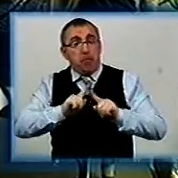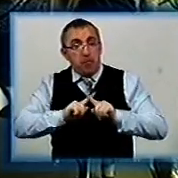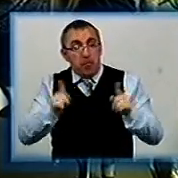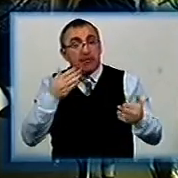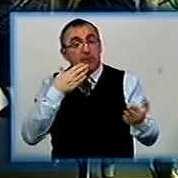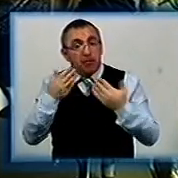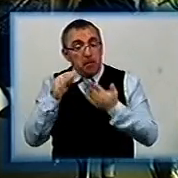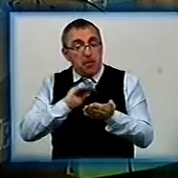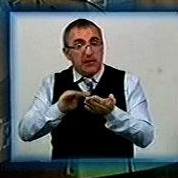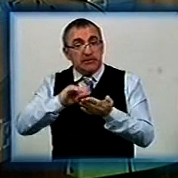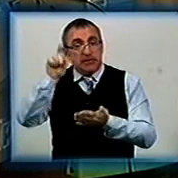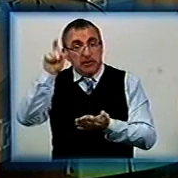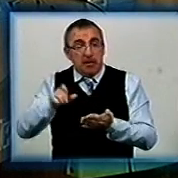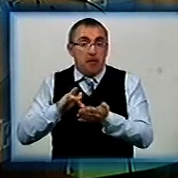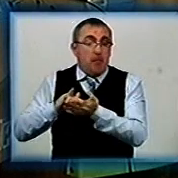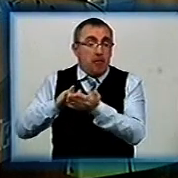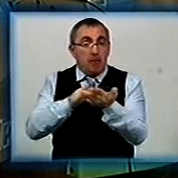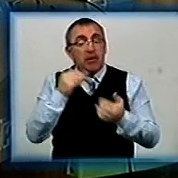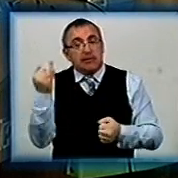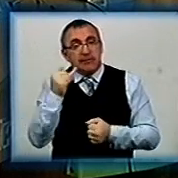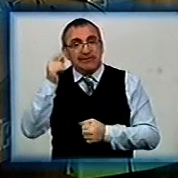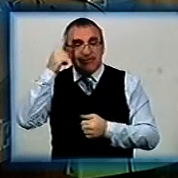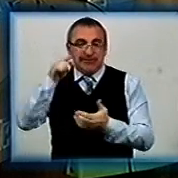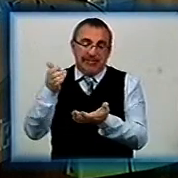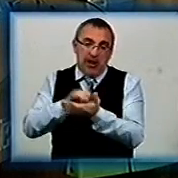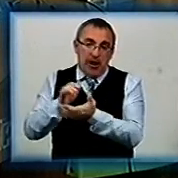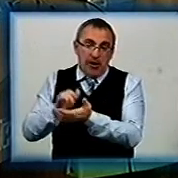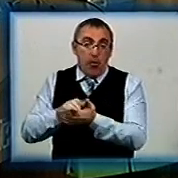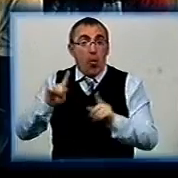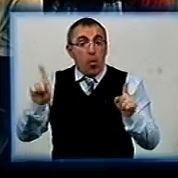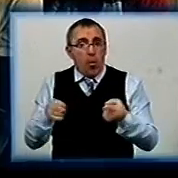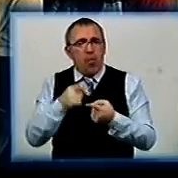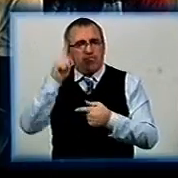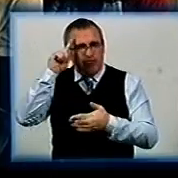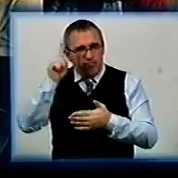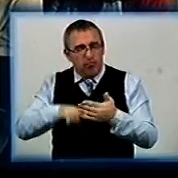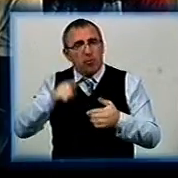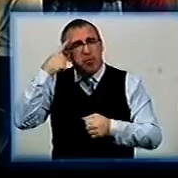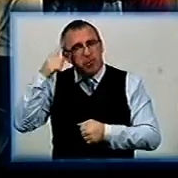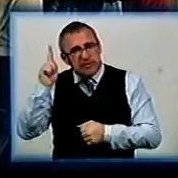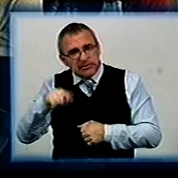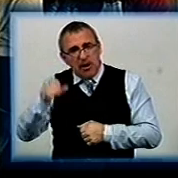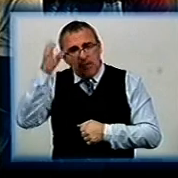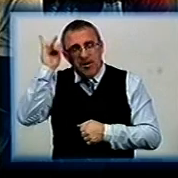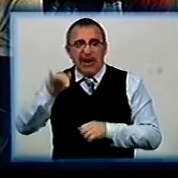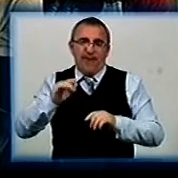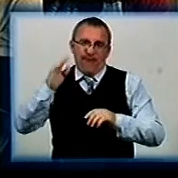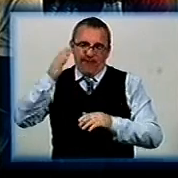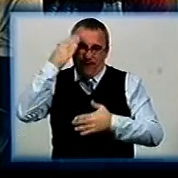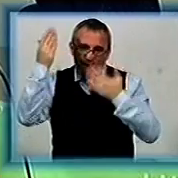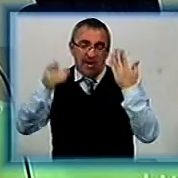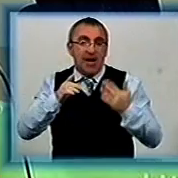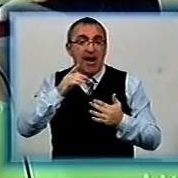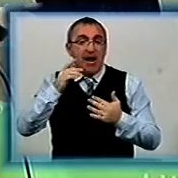спілкуванність з письменниками та мандрівниками, цікаві знайомства. Організатори гарантують, буде пізнавально та весело. Особливістю зимового